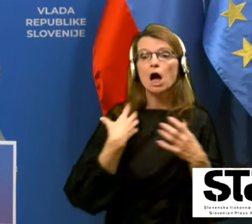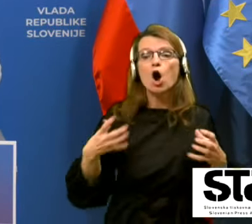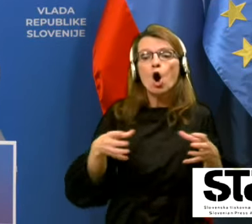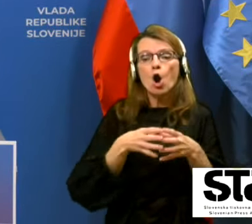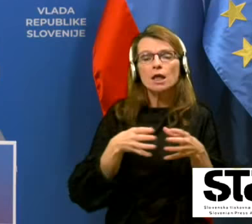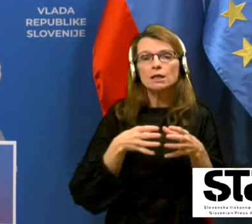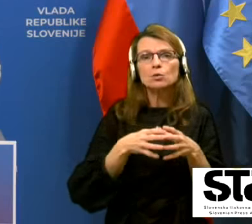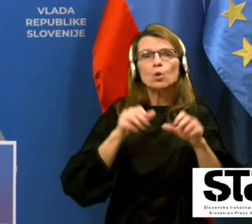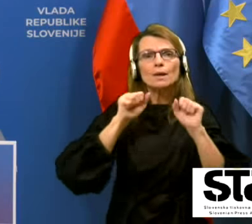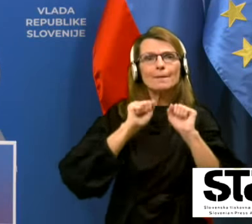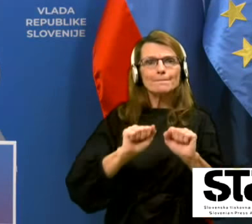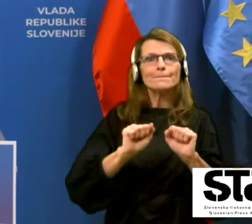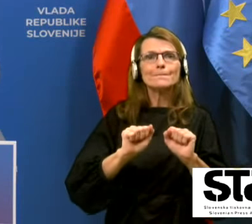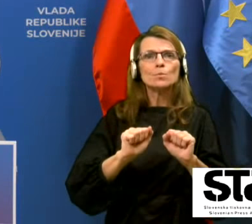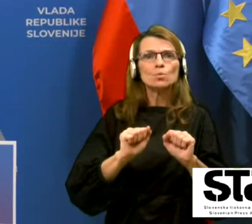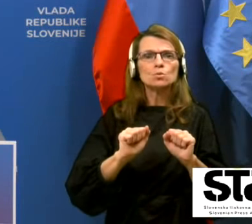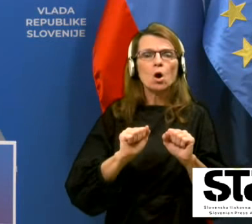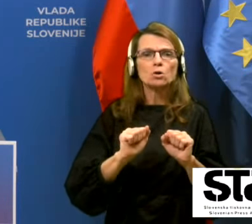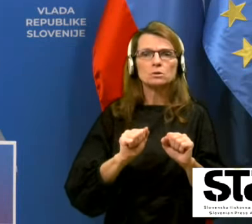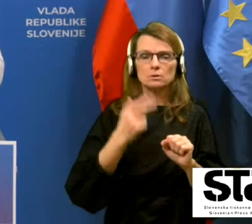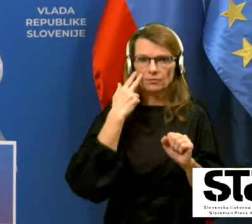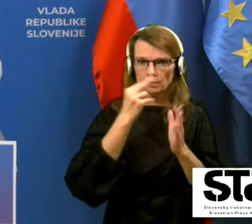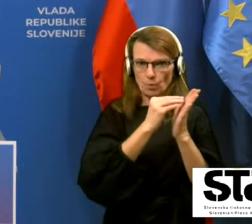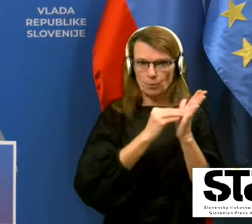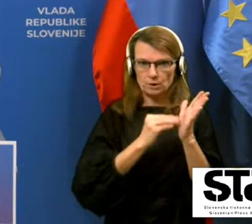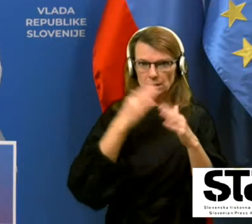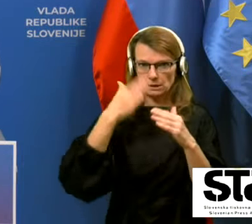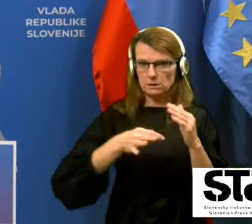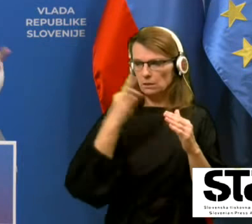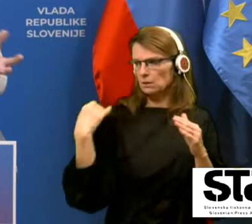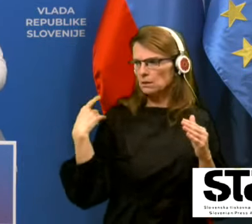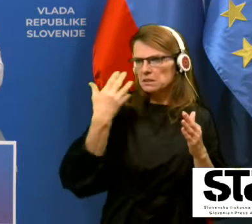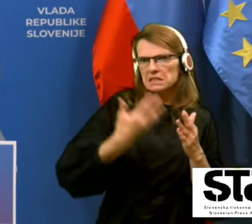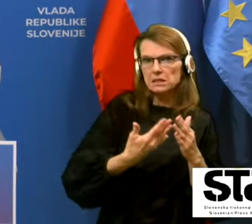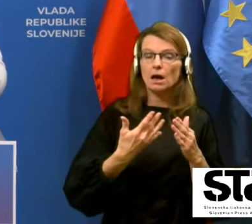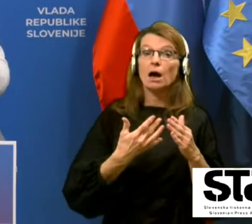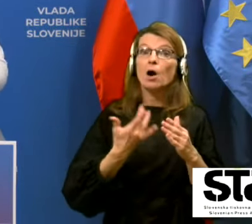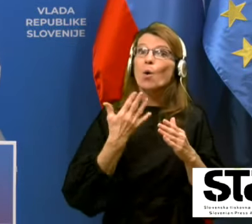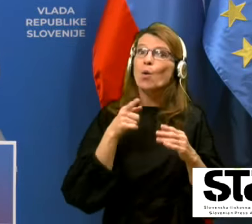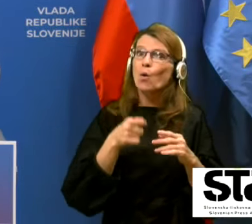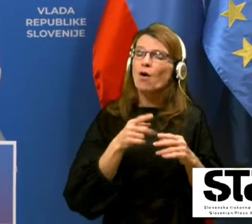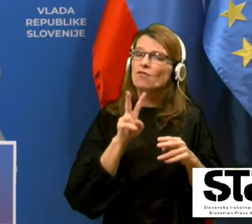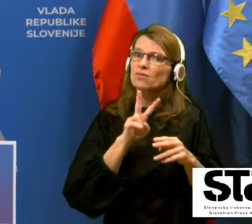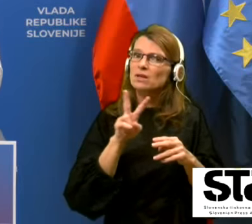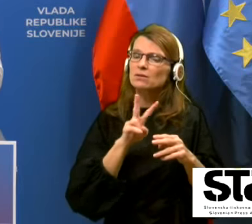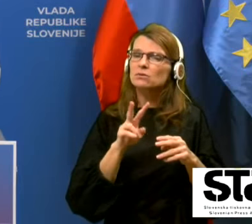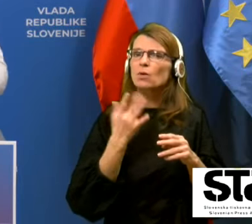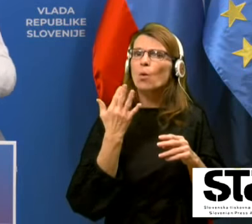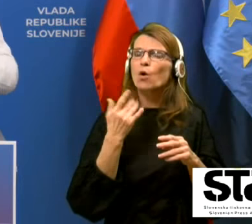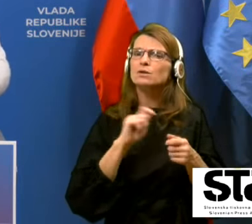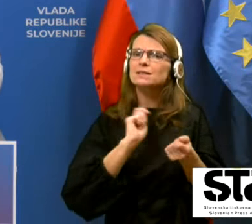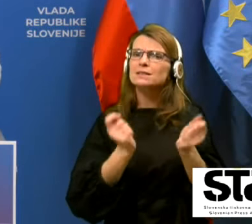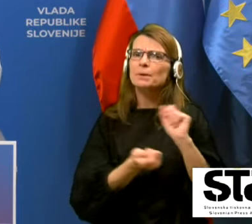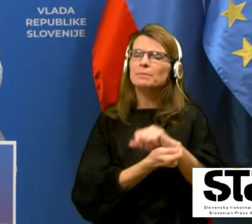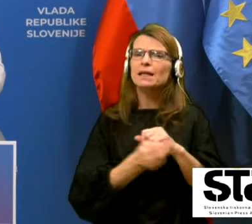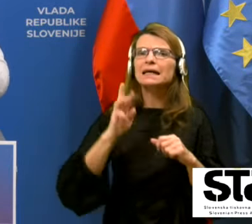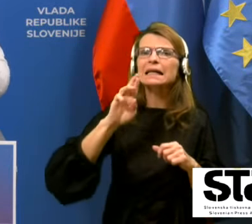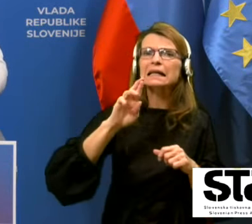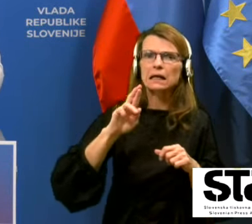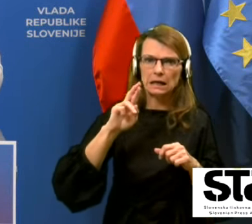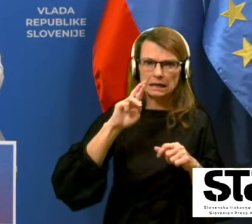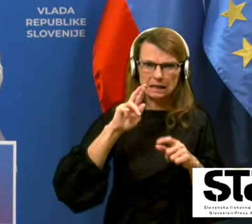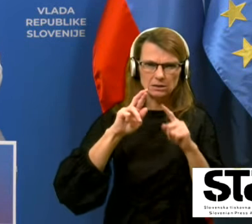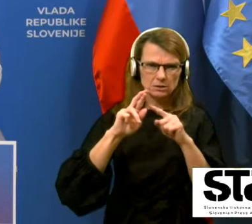kje je, se vidimo podatki v zadnjih dnevih okoli tega virusa in kako se ta naš R spreminja. Ko se spreminja R, se